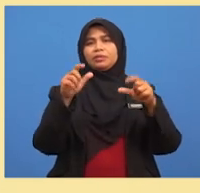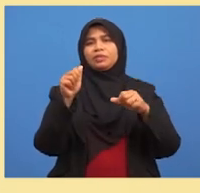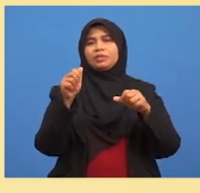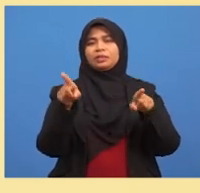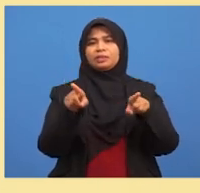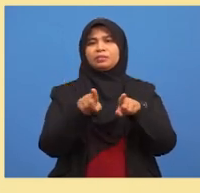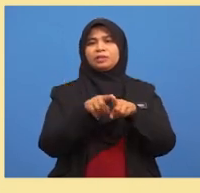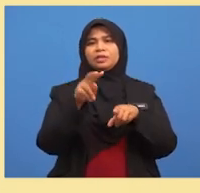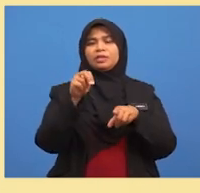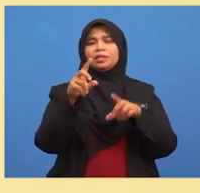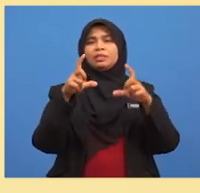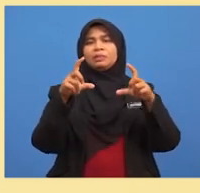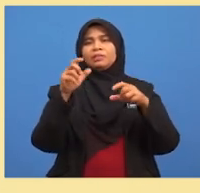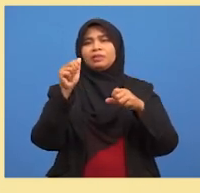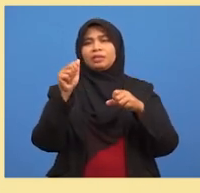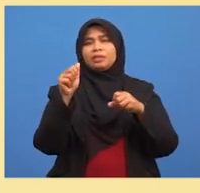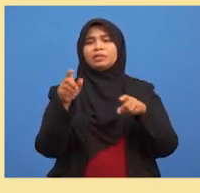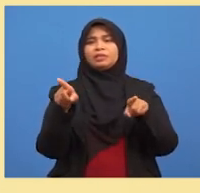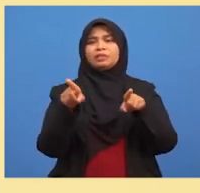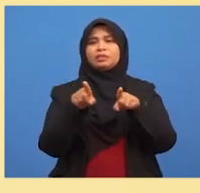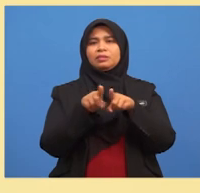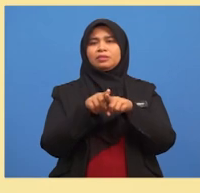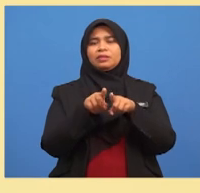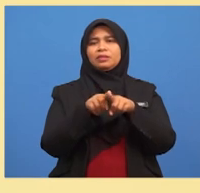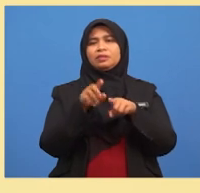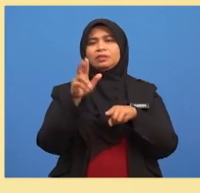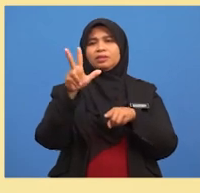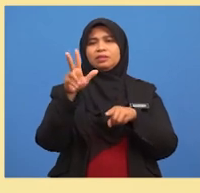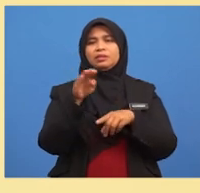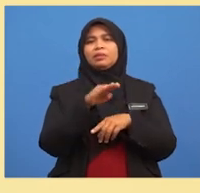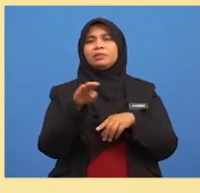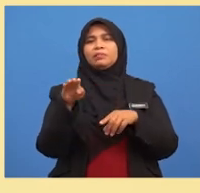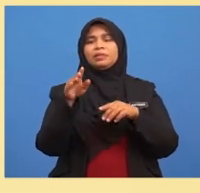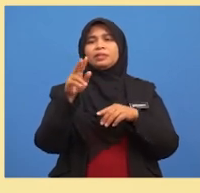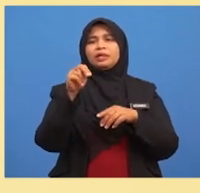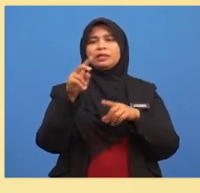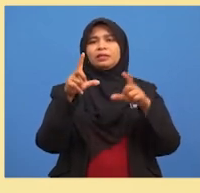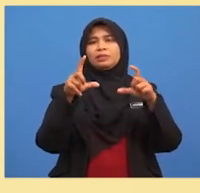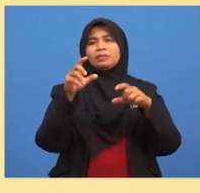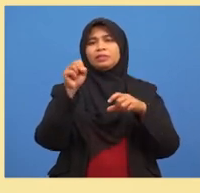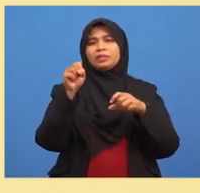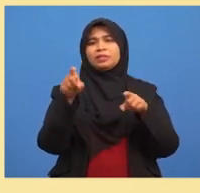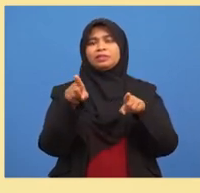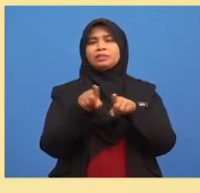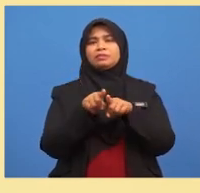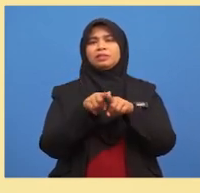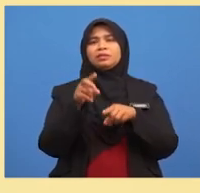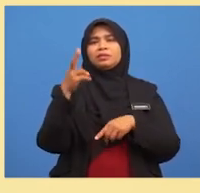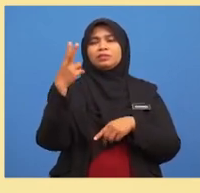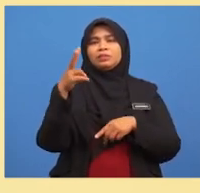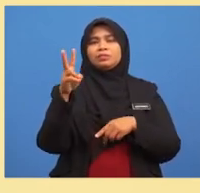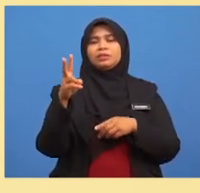dalam kurungan A Per n dalam kurungan S Maka,